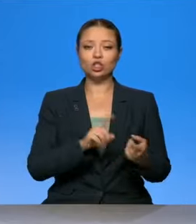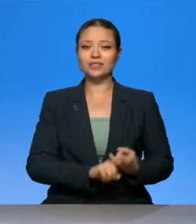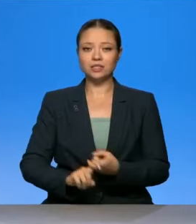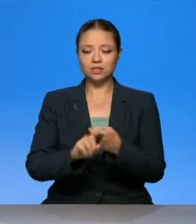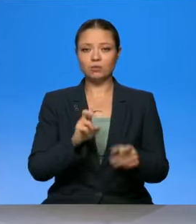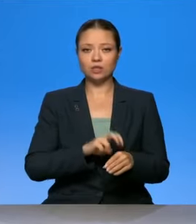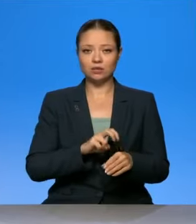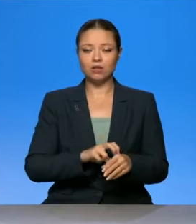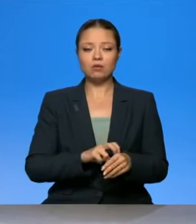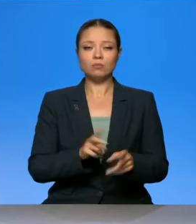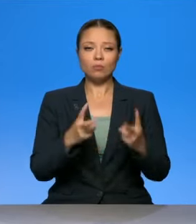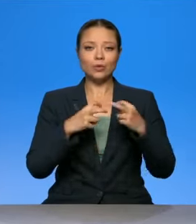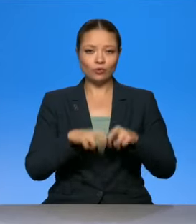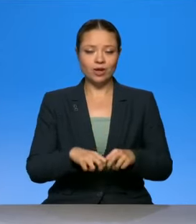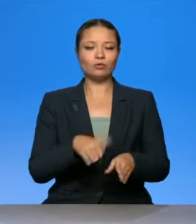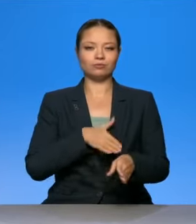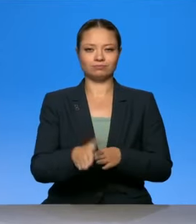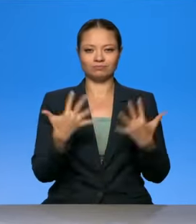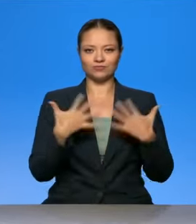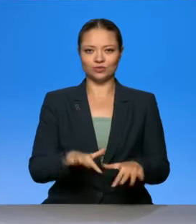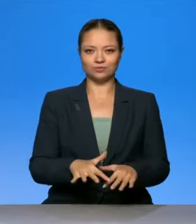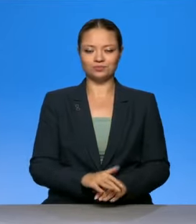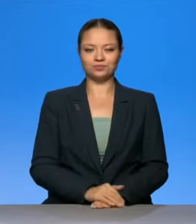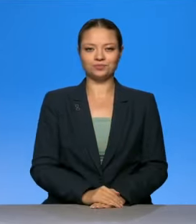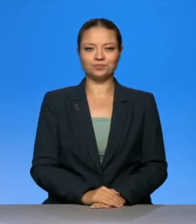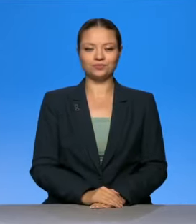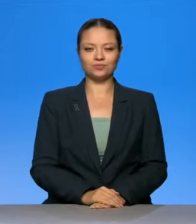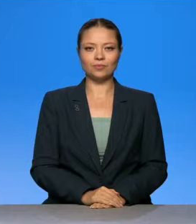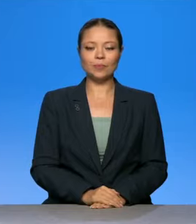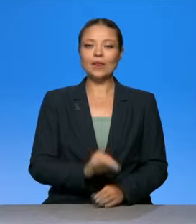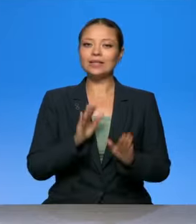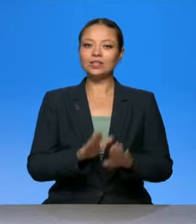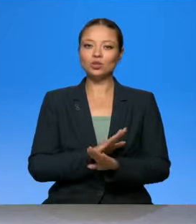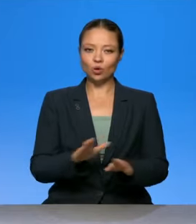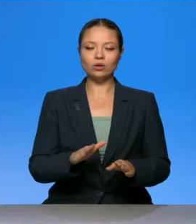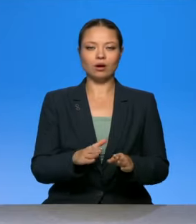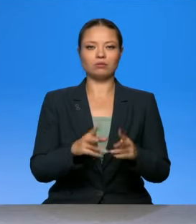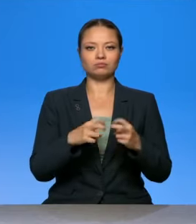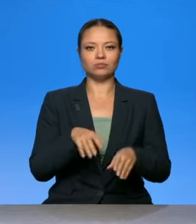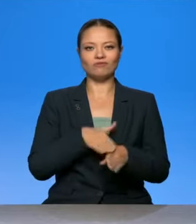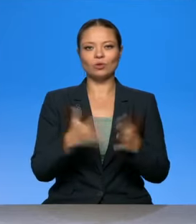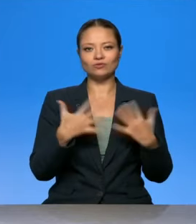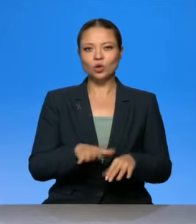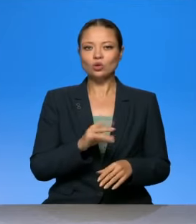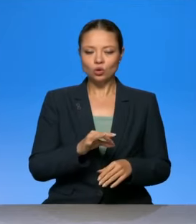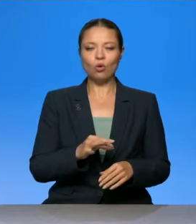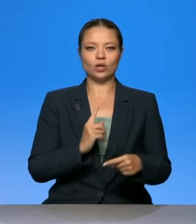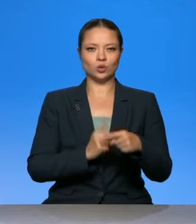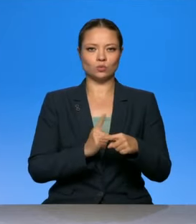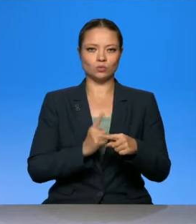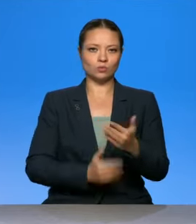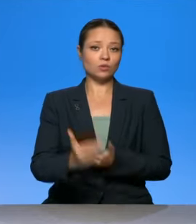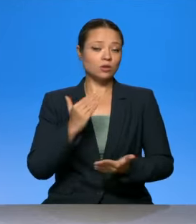прошла этот стресс-тест в целом, да, не только прошла, но и вышла с большим позитивным результатом. в период пандемии